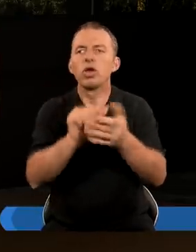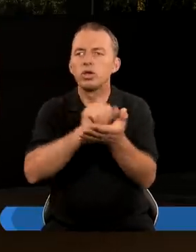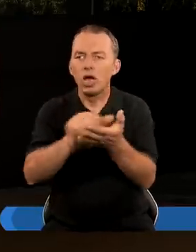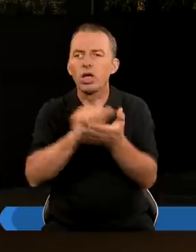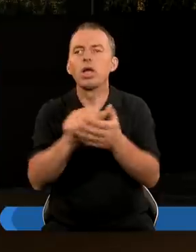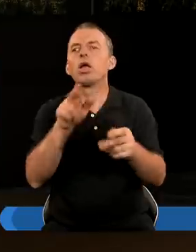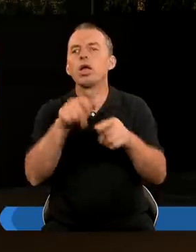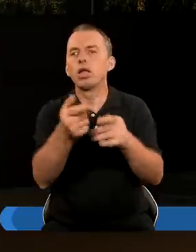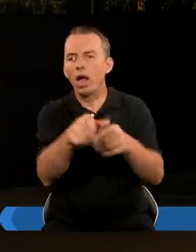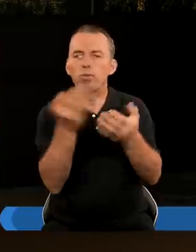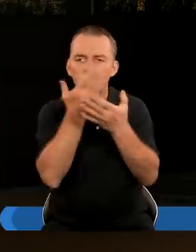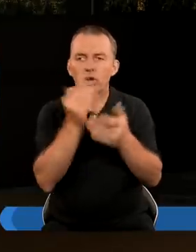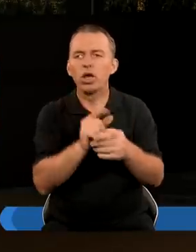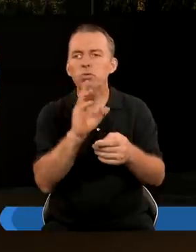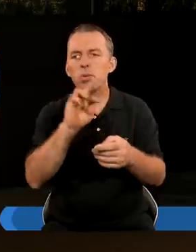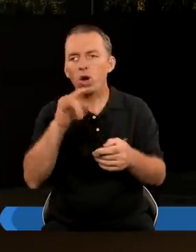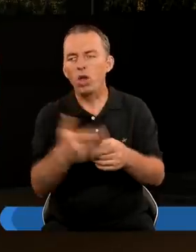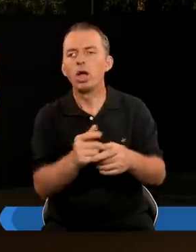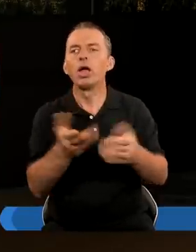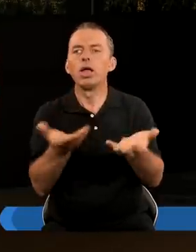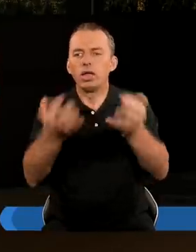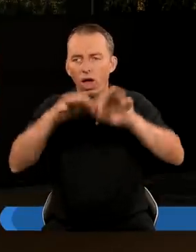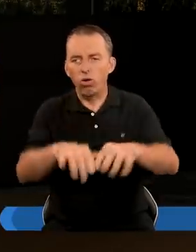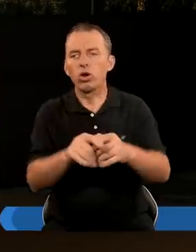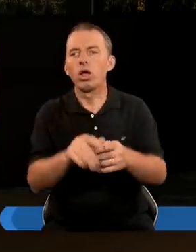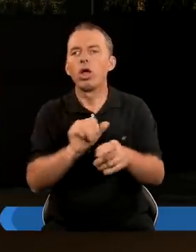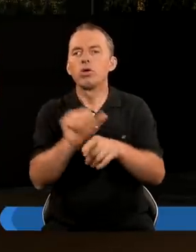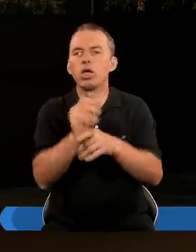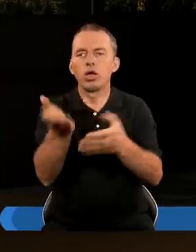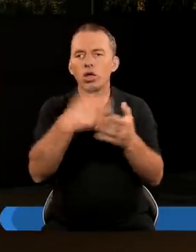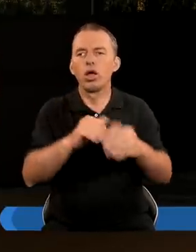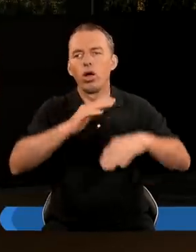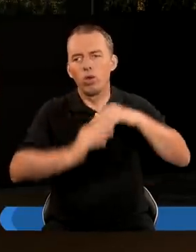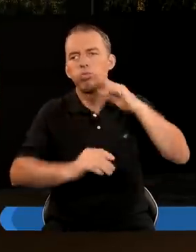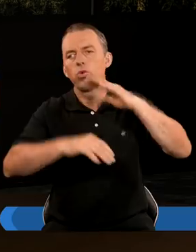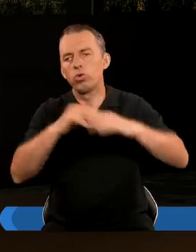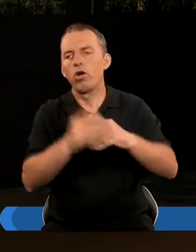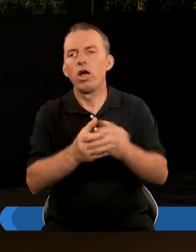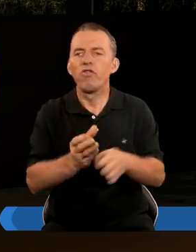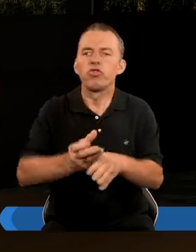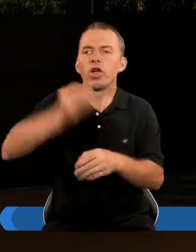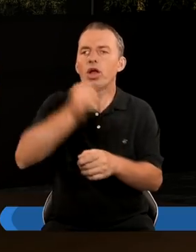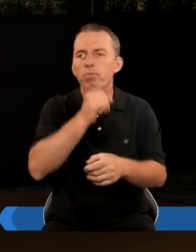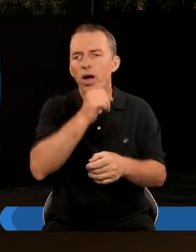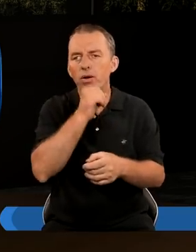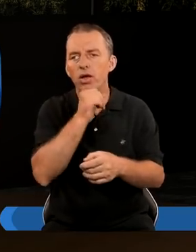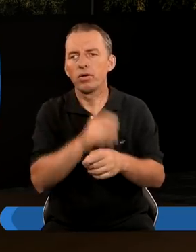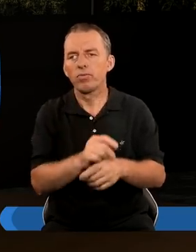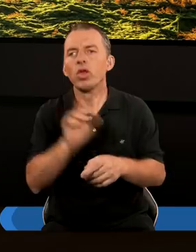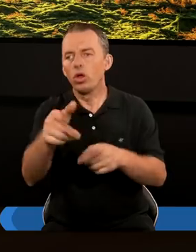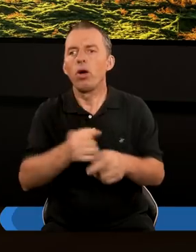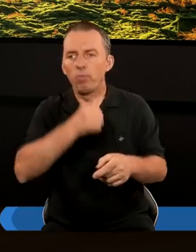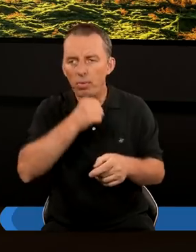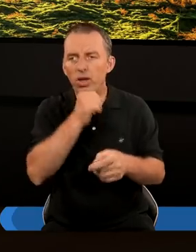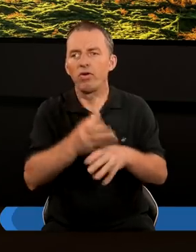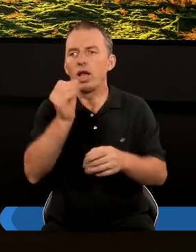dziesiątym, jedenastym Tam czytamy o tym, że Nimrod założył Babilon Jedenasty rozdział to budowa wieży Babel I Józef Lawiusz